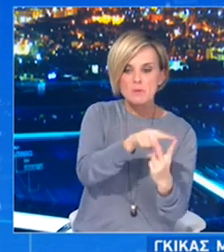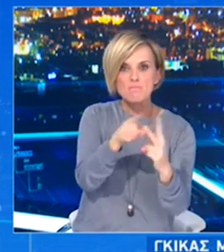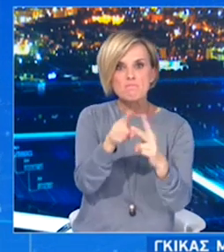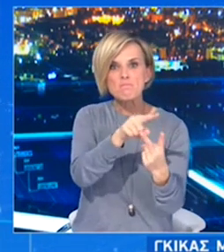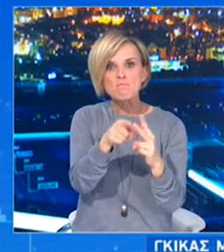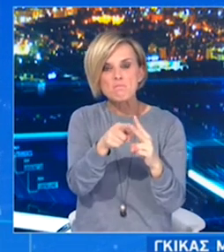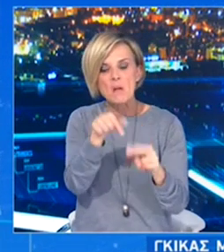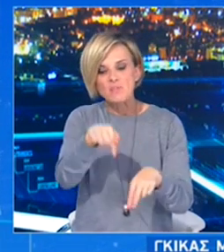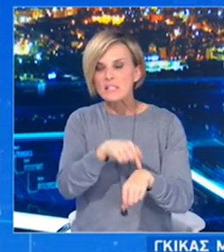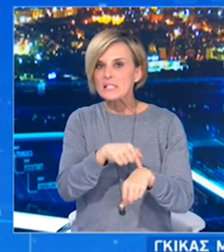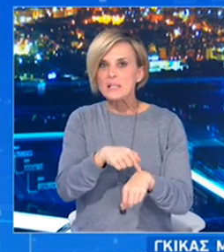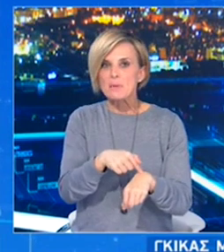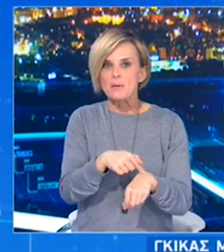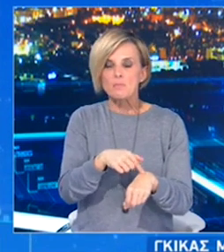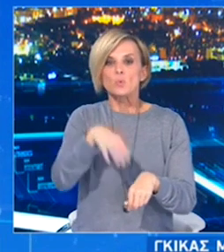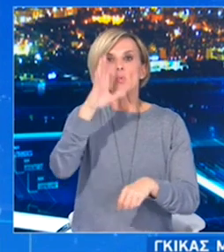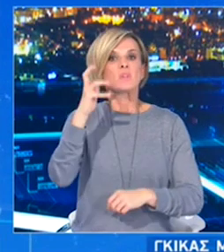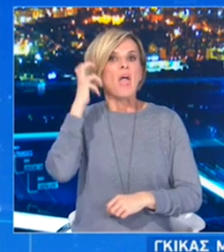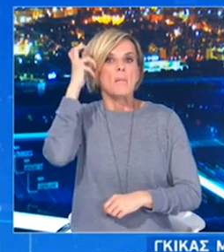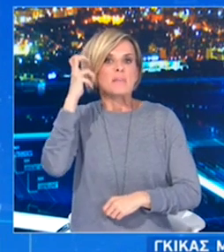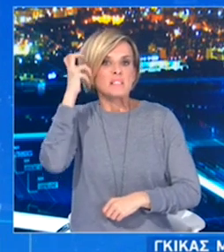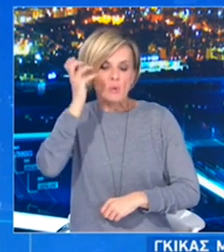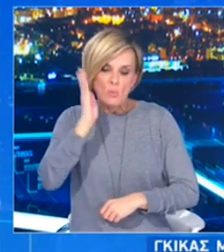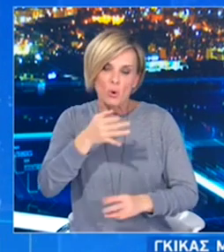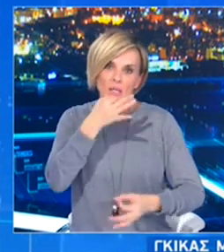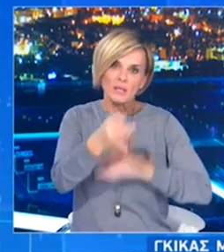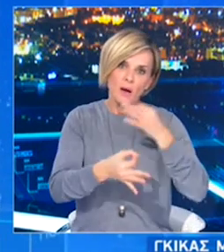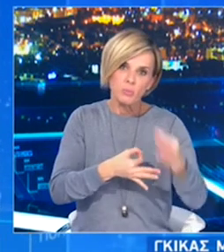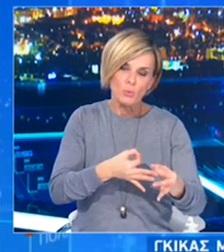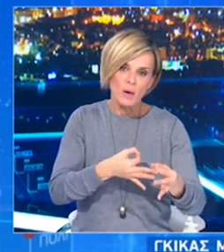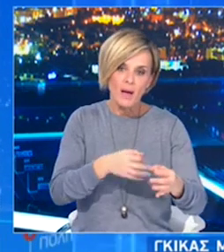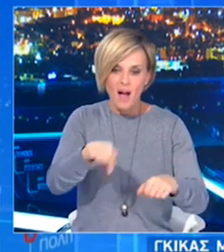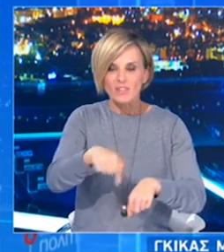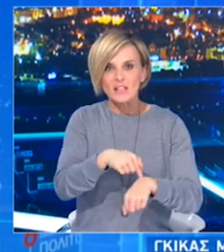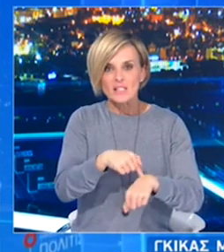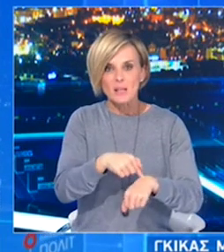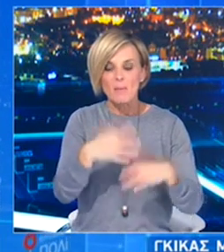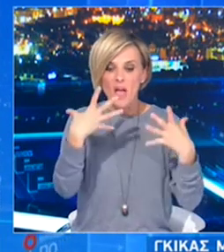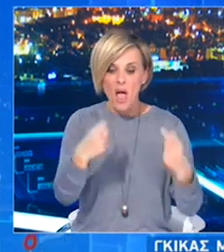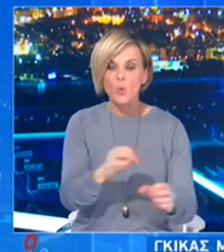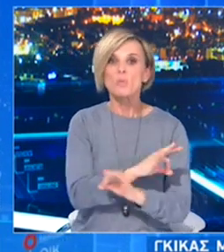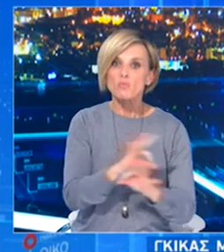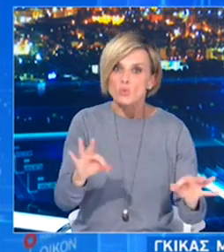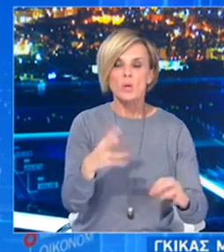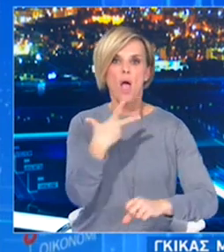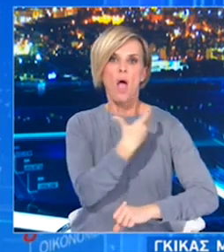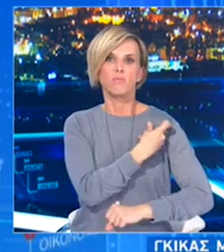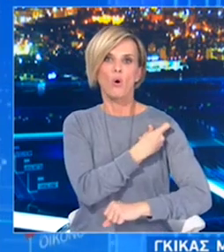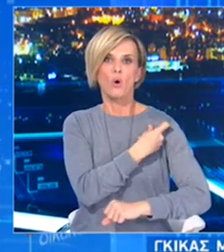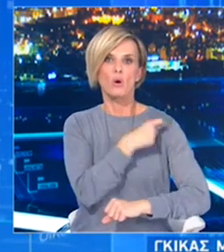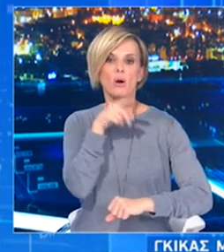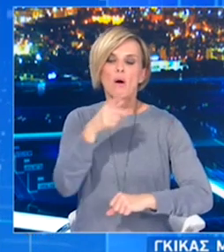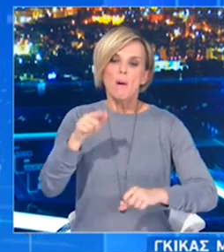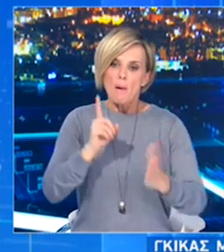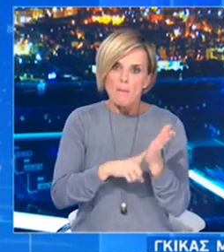είναι κάτι το οποίο αυτή τη στιγμή ούτε επιστημονική βάση έχει, ούτε θα πρέπει να γίνεται. Αυτή τη στιγμή έχουμε εξαιρετικά εμβόλια και πρέπει να είμαστε χαρούμενοι. Αυτή είναι η